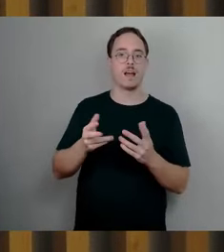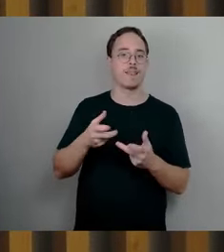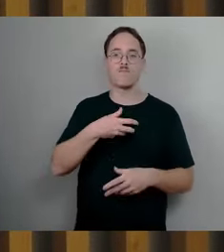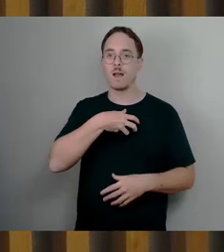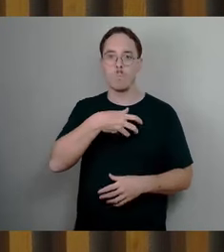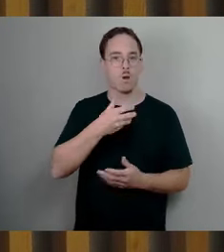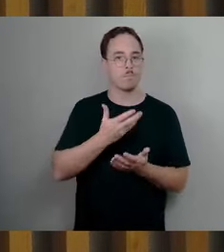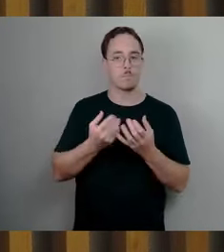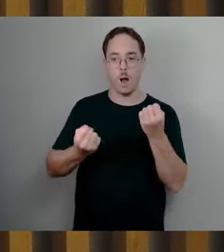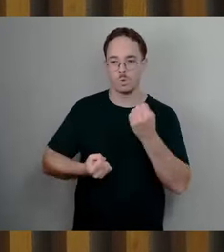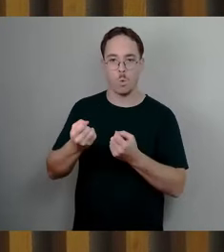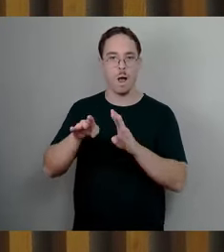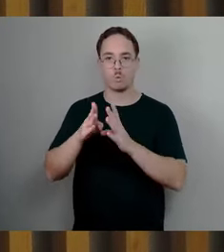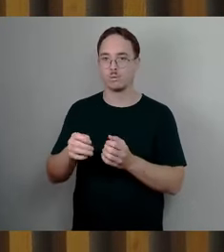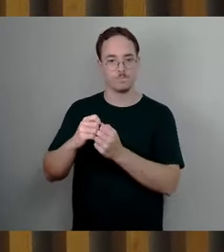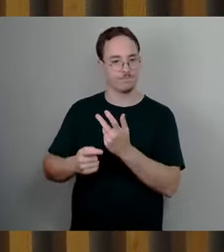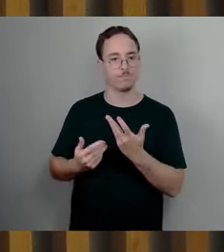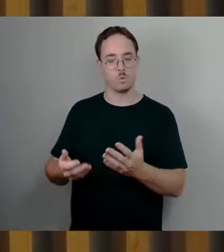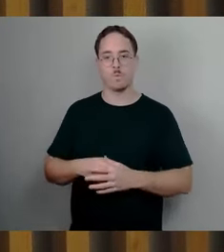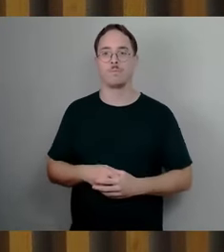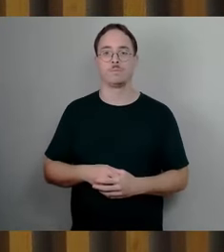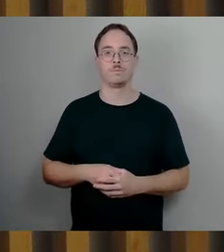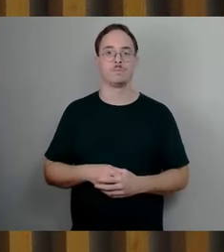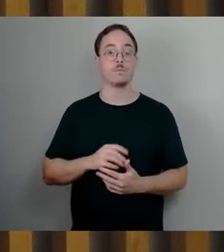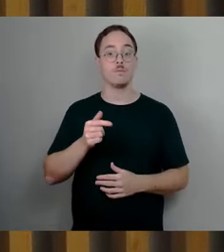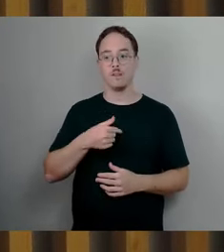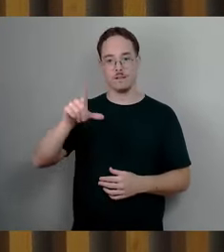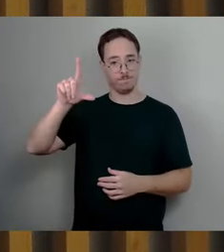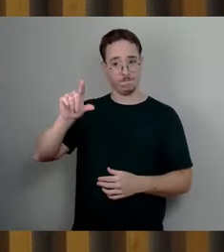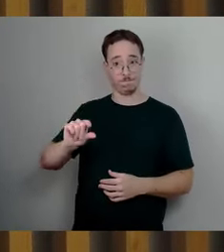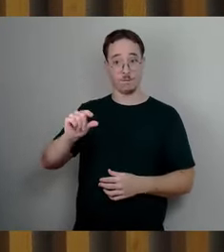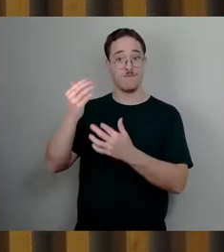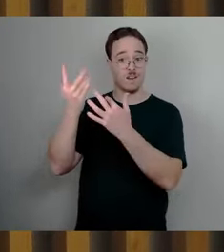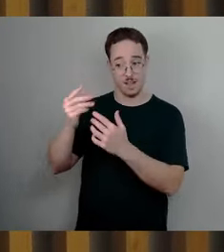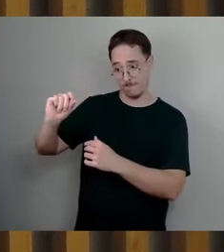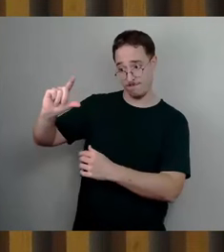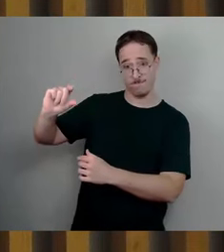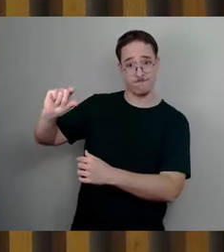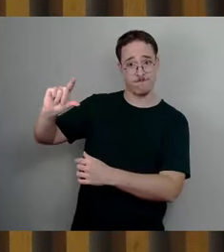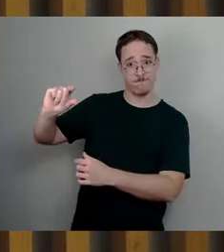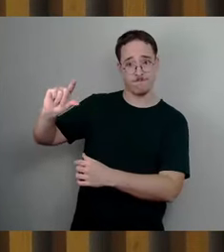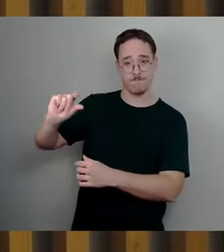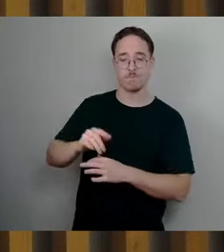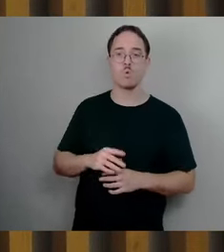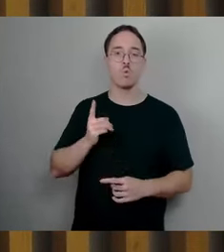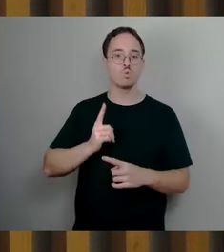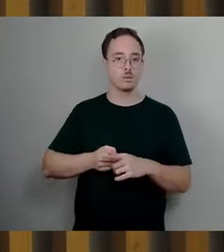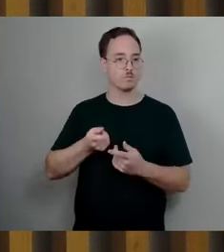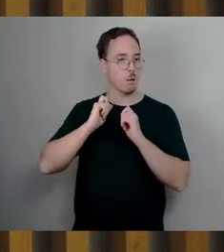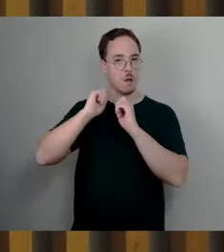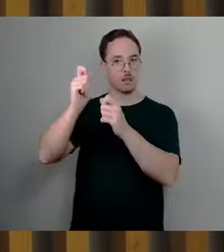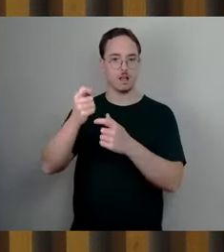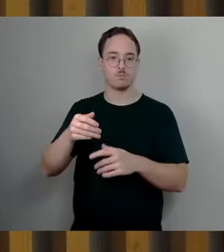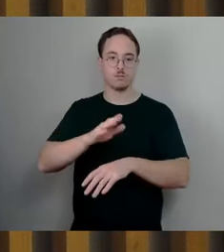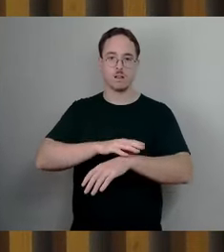Beiträge reduziert werden und wie viele Härtefallanträge wurden in 2023 und 2024 gestellt, wie viele